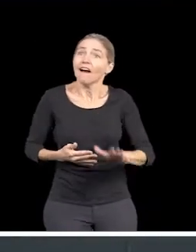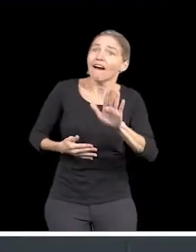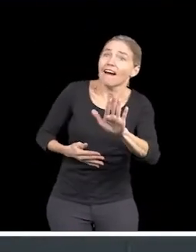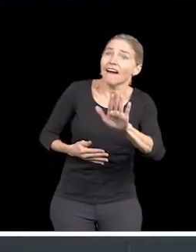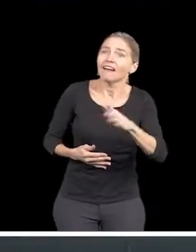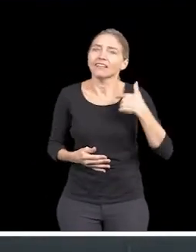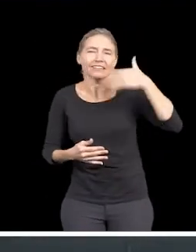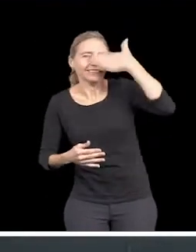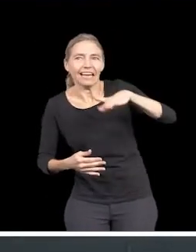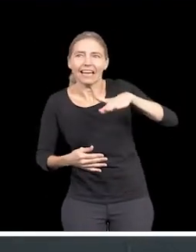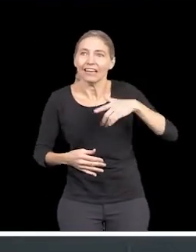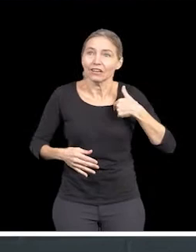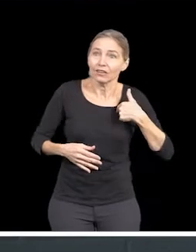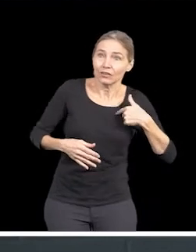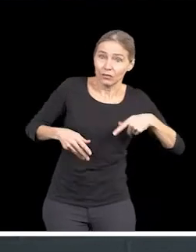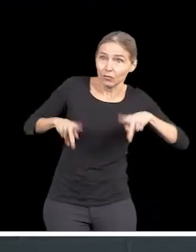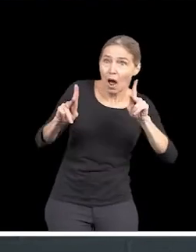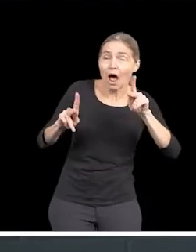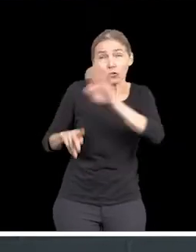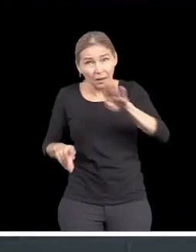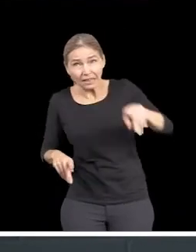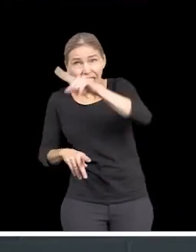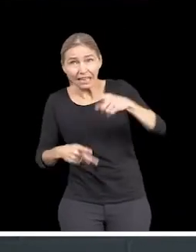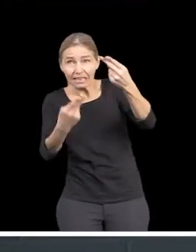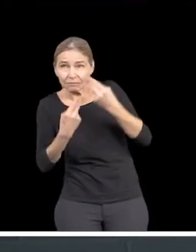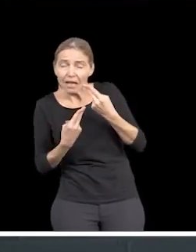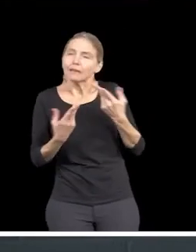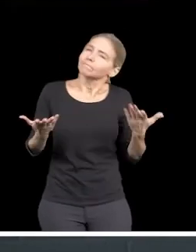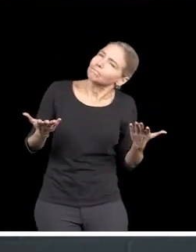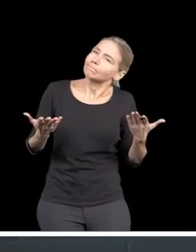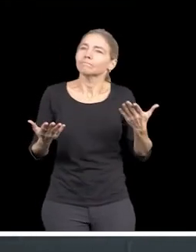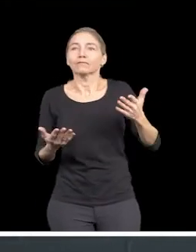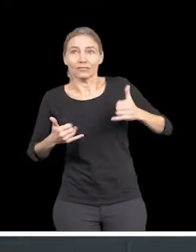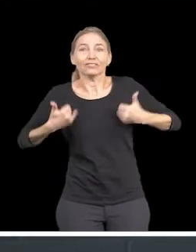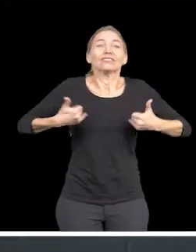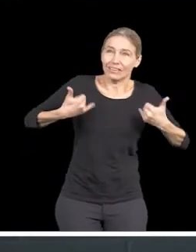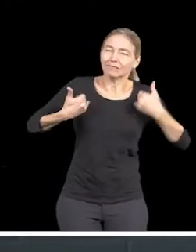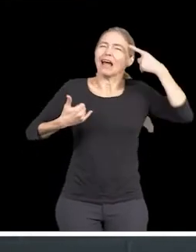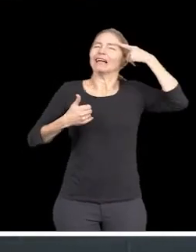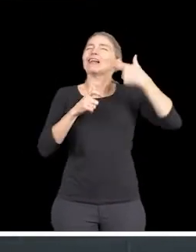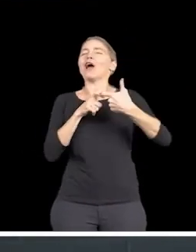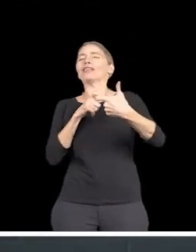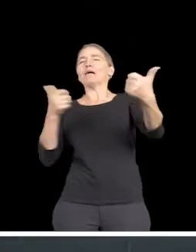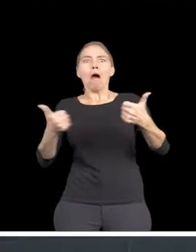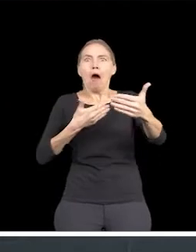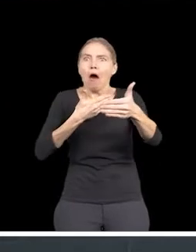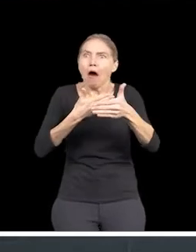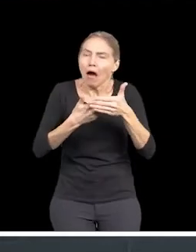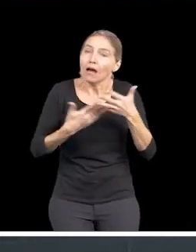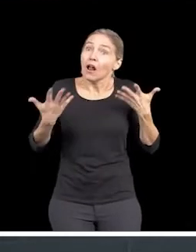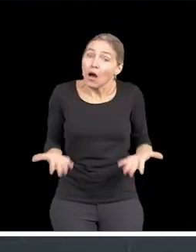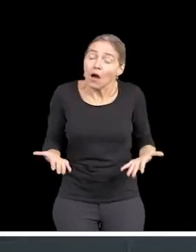les faire respecter. La jeunesse à des jours qu'on dit compter, apprend dès aujourd'hui à compter